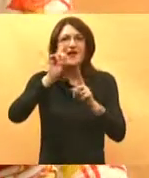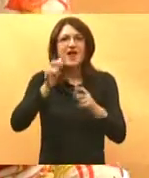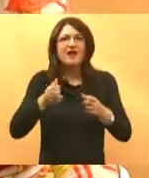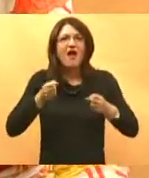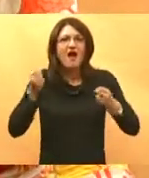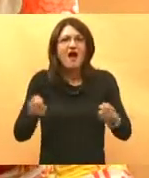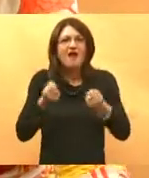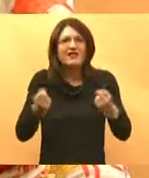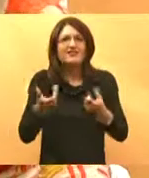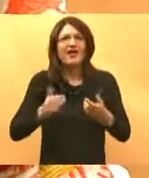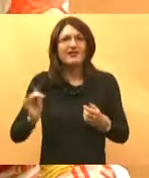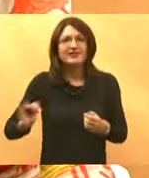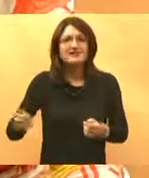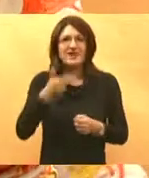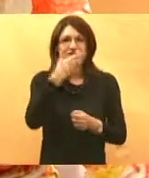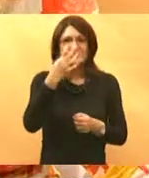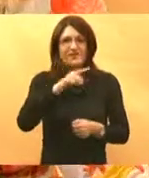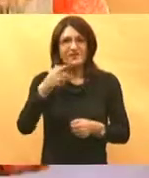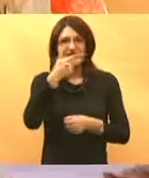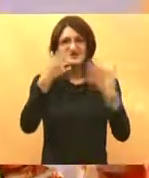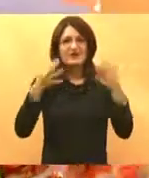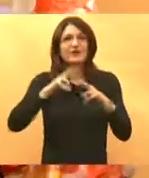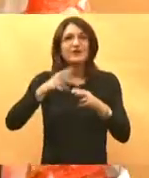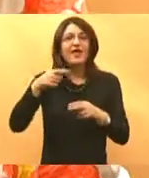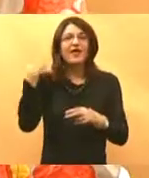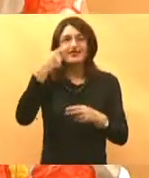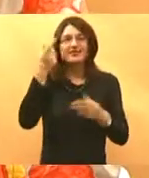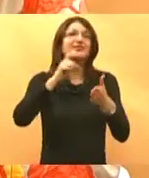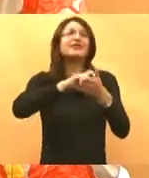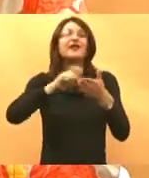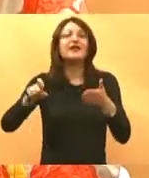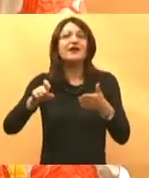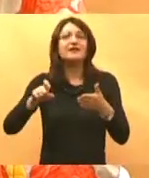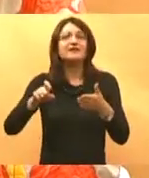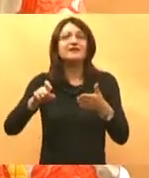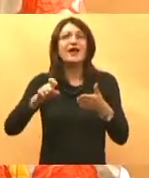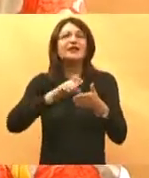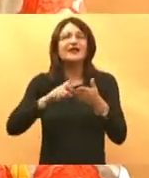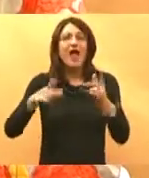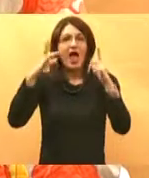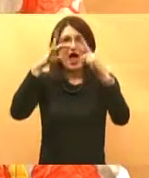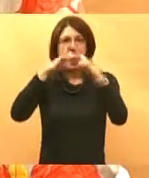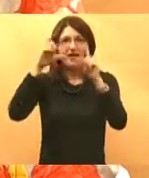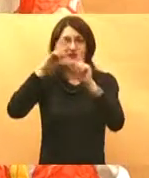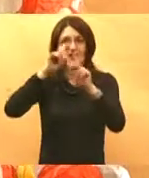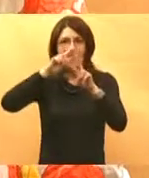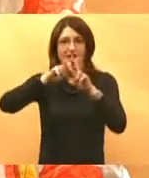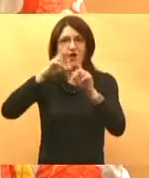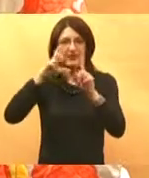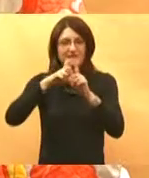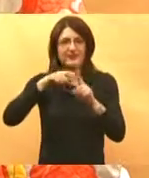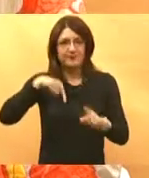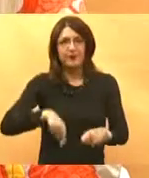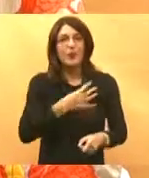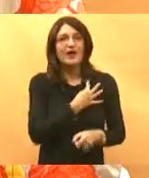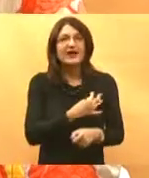zapravo od 24. do 39. imamo tjedan ADHD-a u Hrvatskoj i ono što